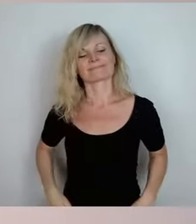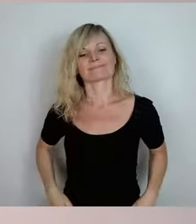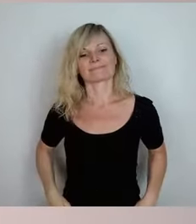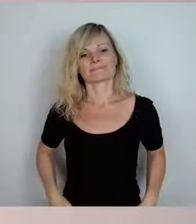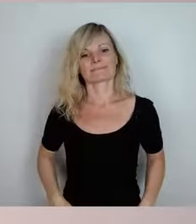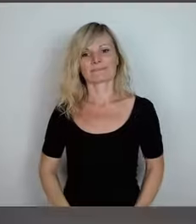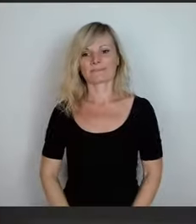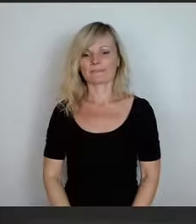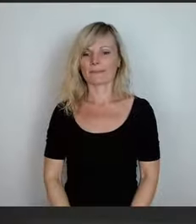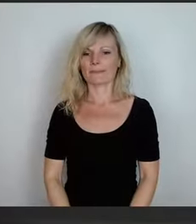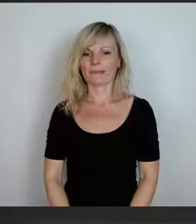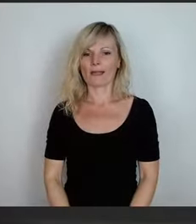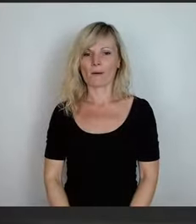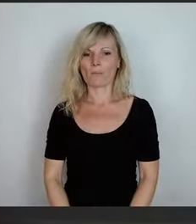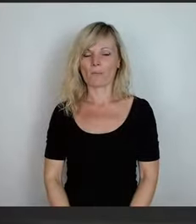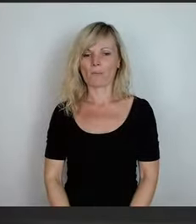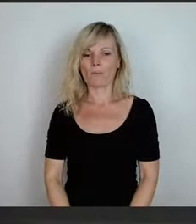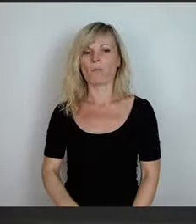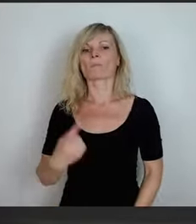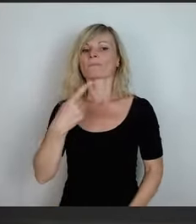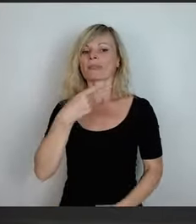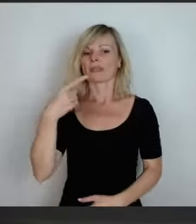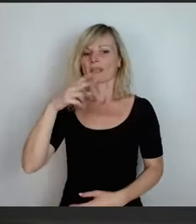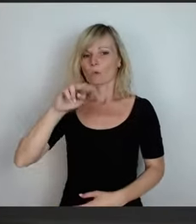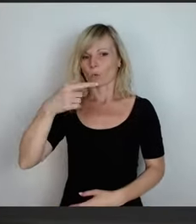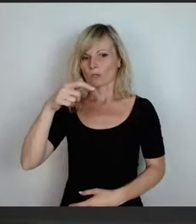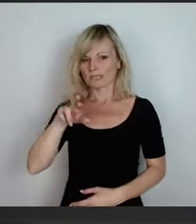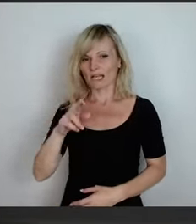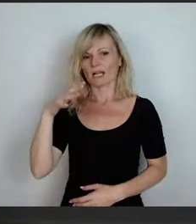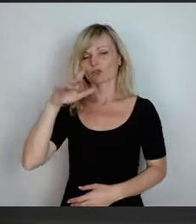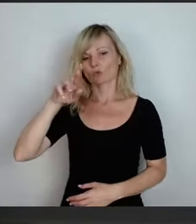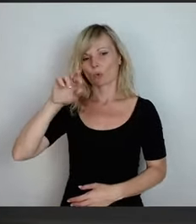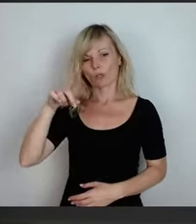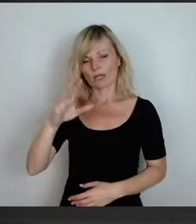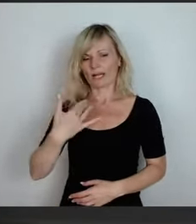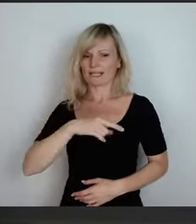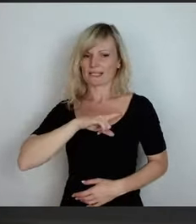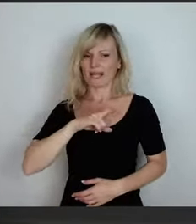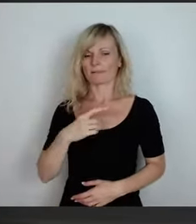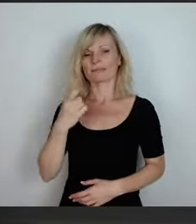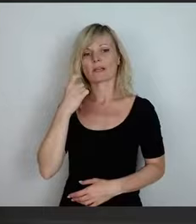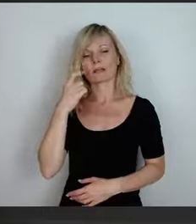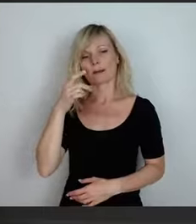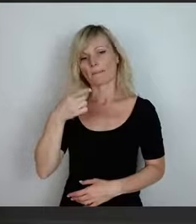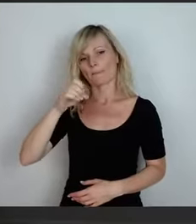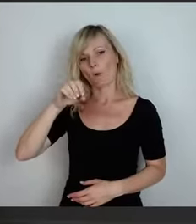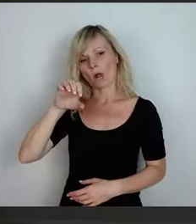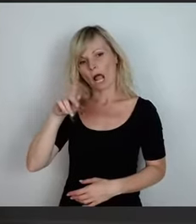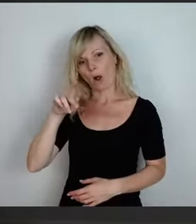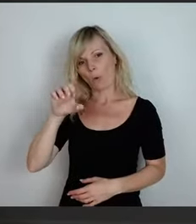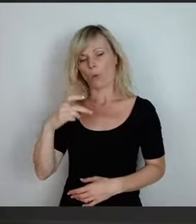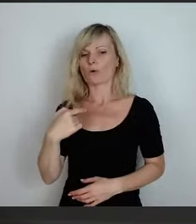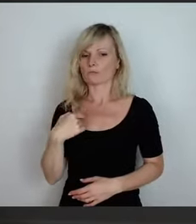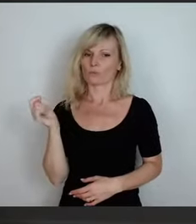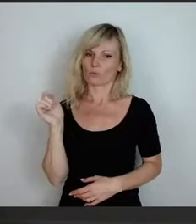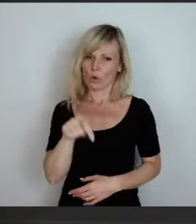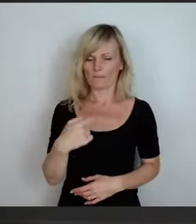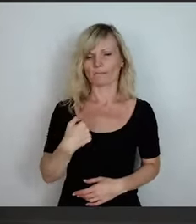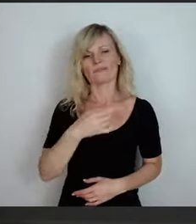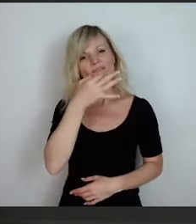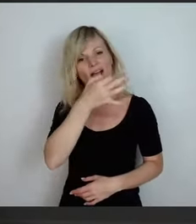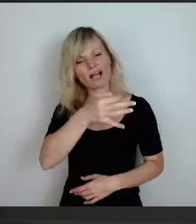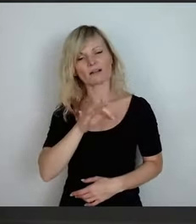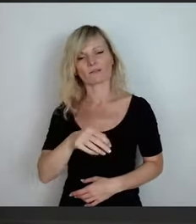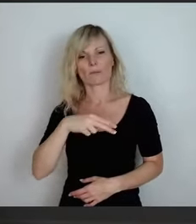Ja, guten Abend, Gunter Schröder. Ich bin im Stadtteil Bockau zu Hause. Ich habe eine Frage an den Herrn Ministerpräsident, was die